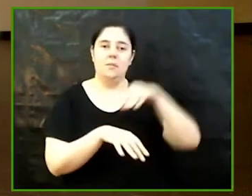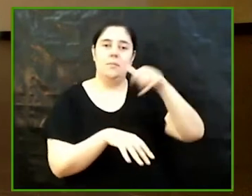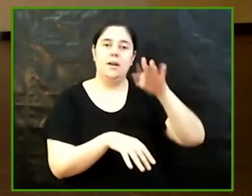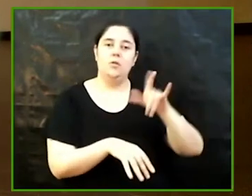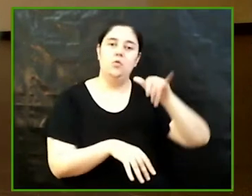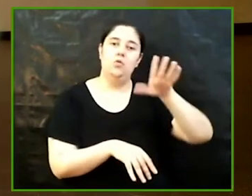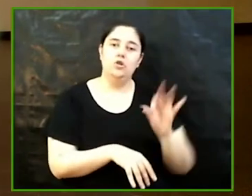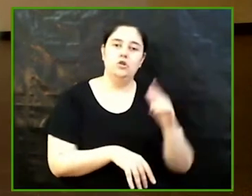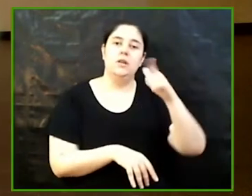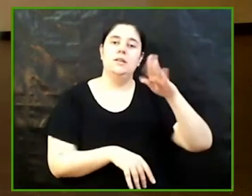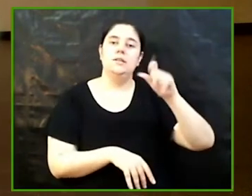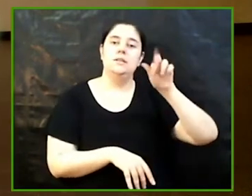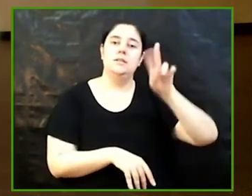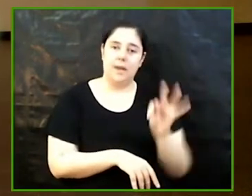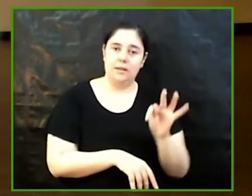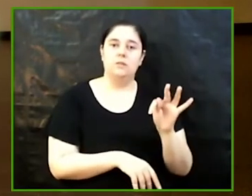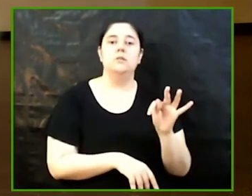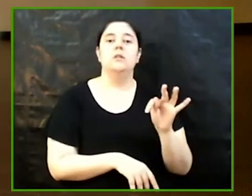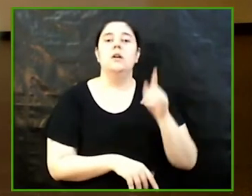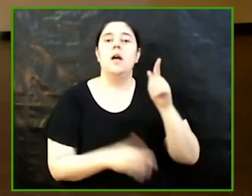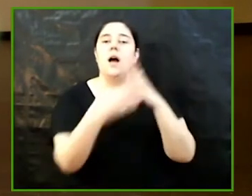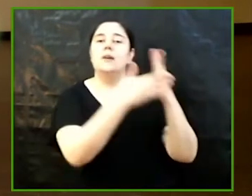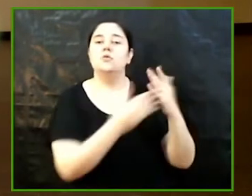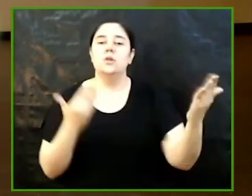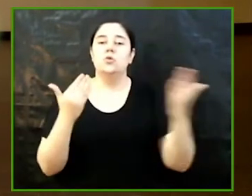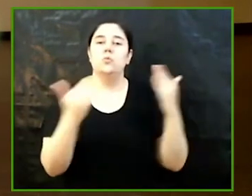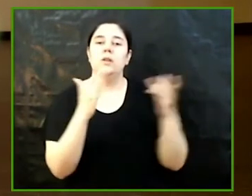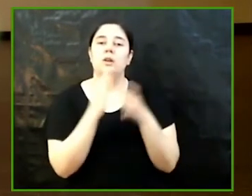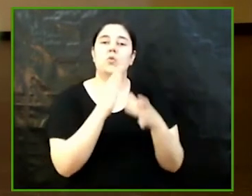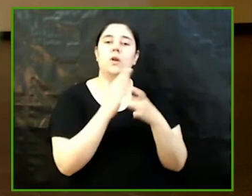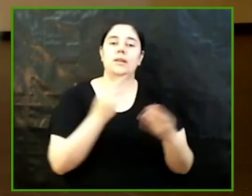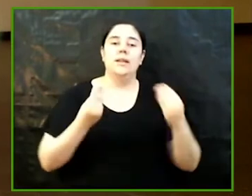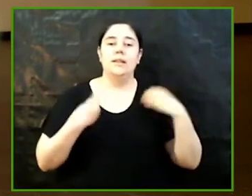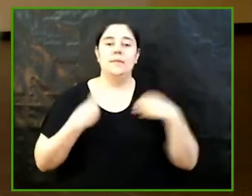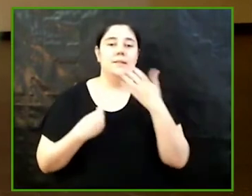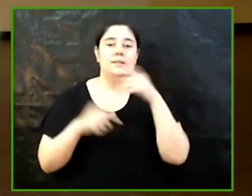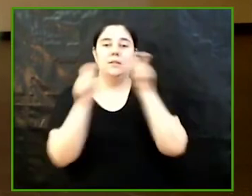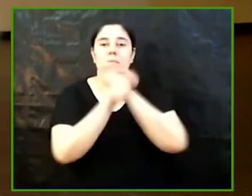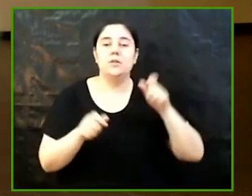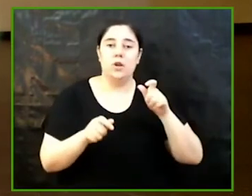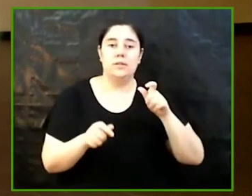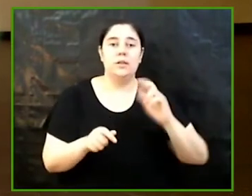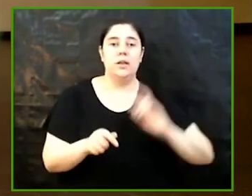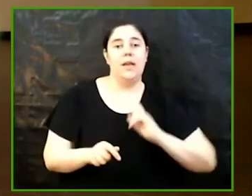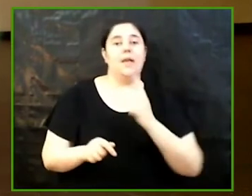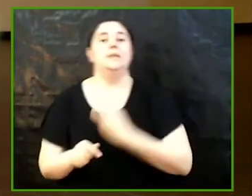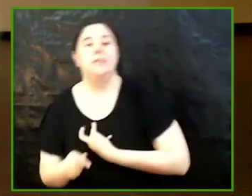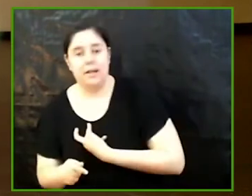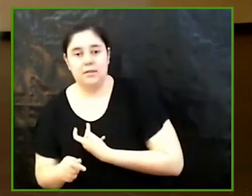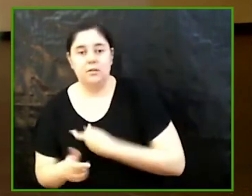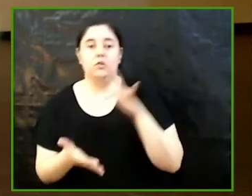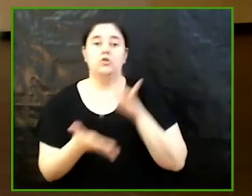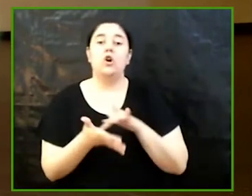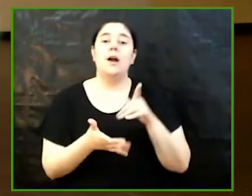Hernández Estudi comparatiu de qualitat de vida amb persones trans que han rebut o no tractament frenador de la pobertat abans del tractament